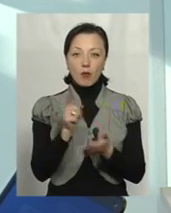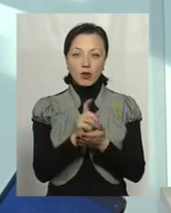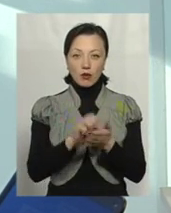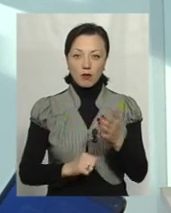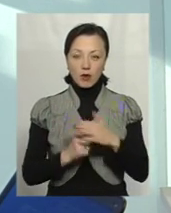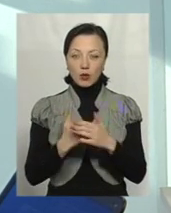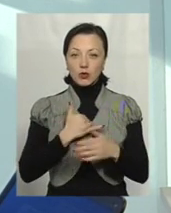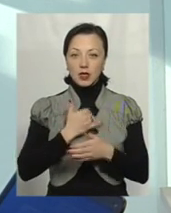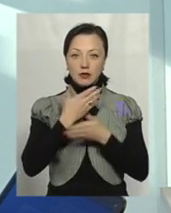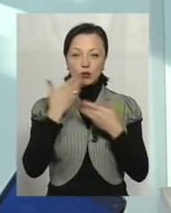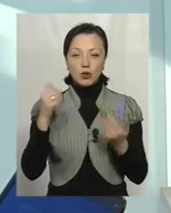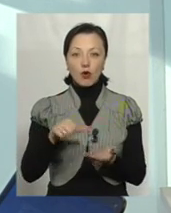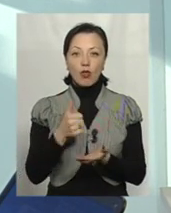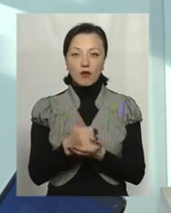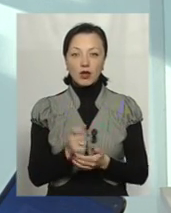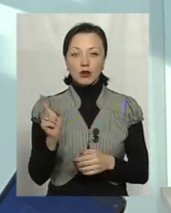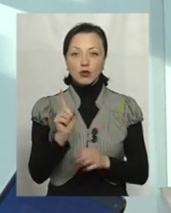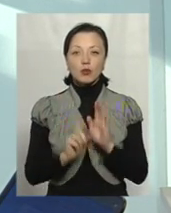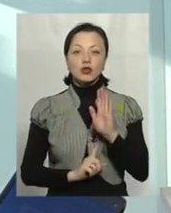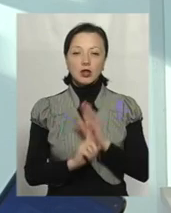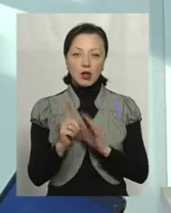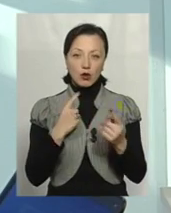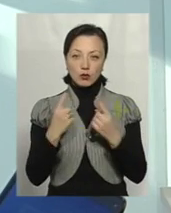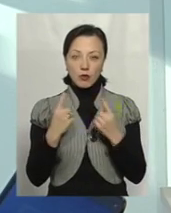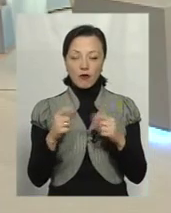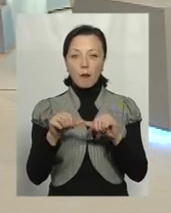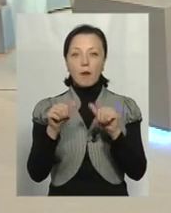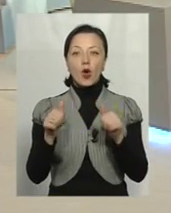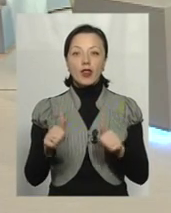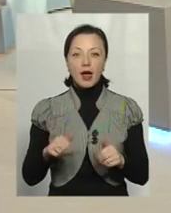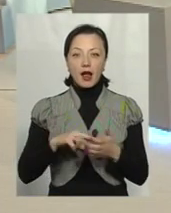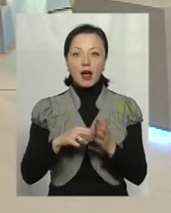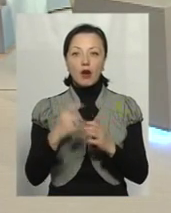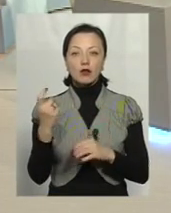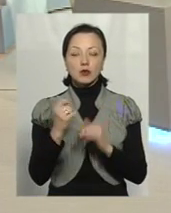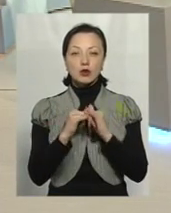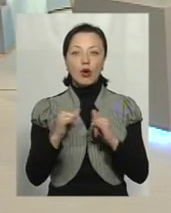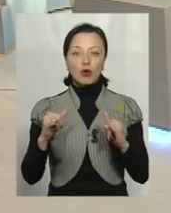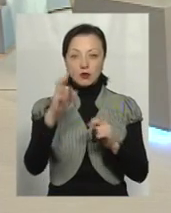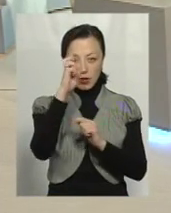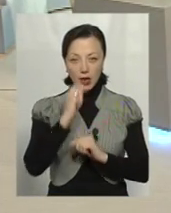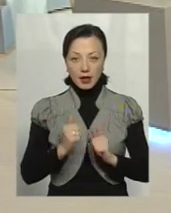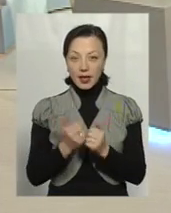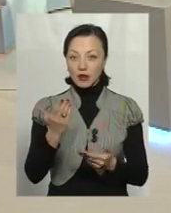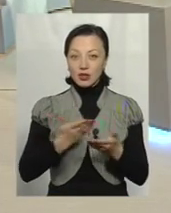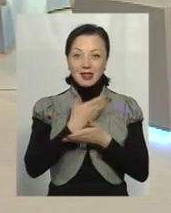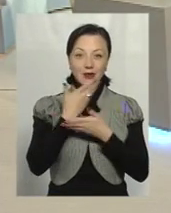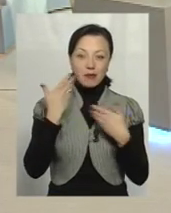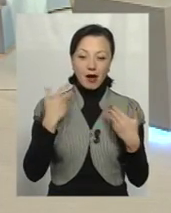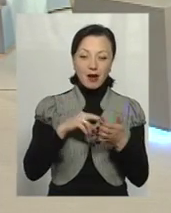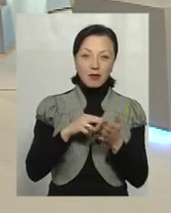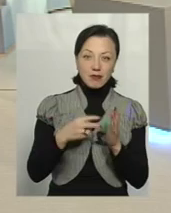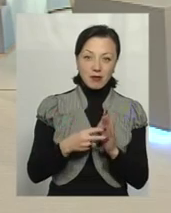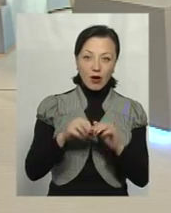що в нас відсутні головне. Те, з чого ми починали розмову. Модель економічного розвитку країни. Якщо немає моделі, стратегії